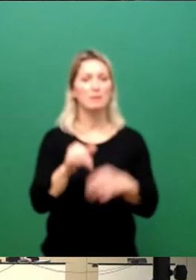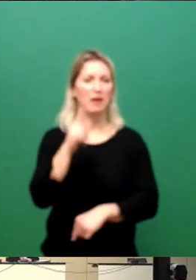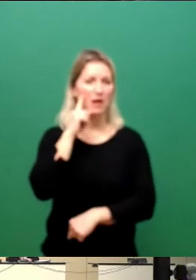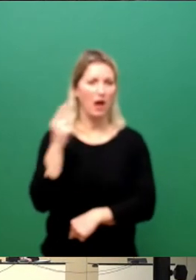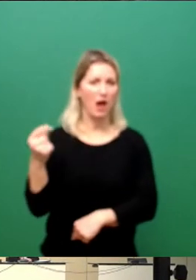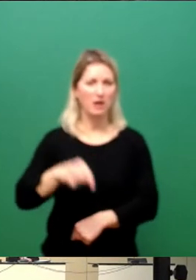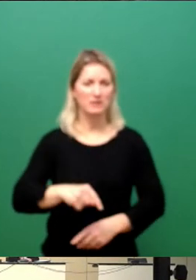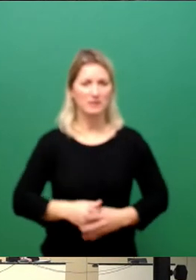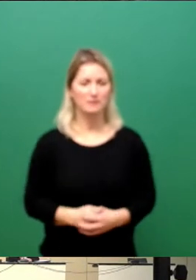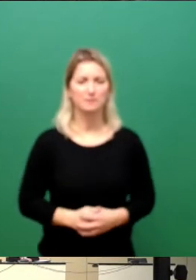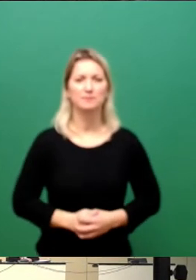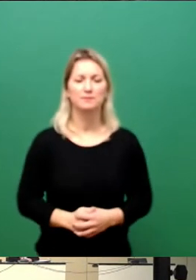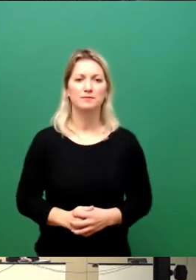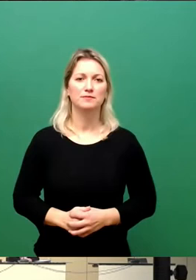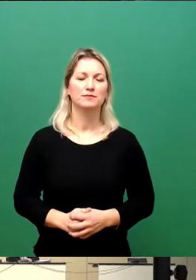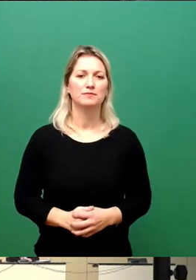Lichty.